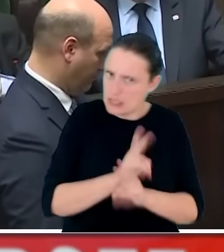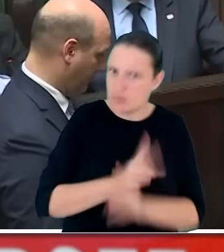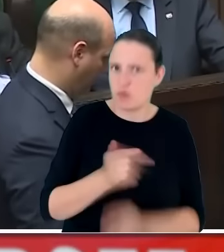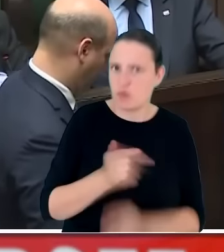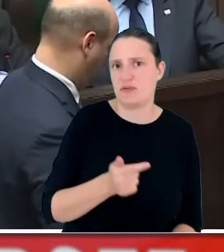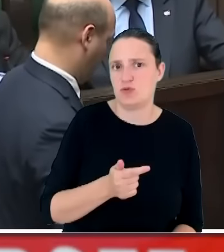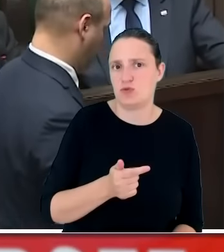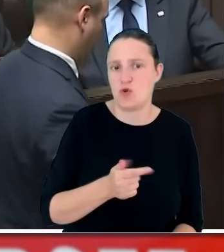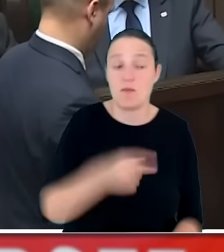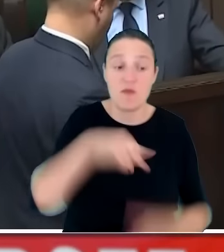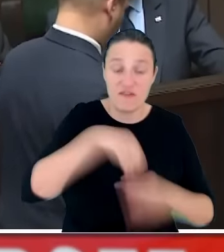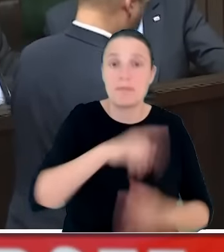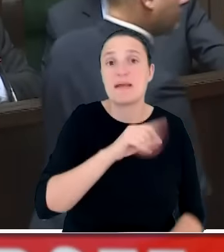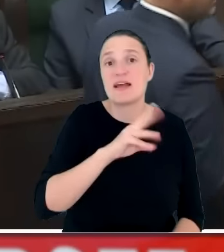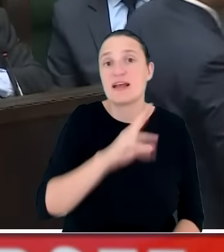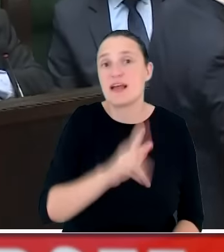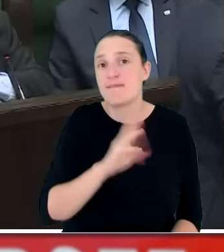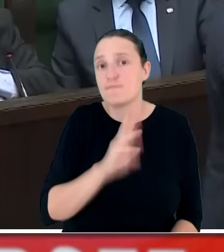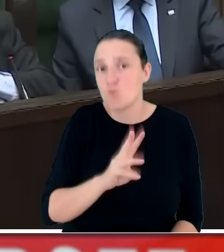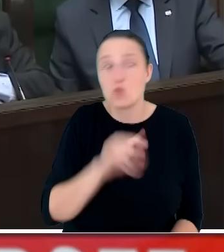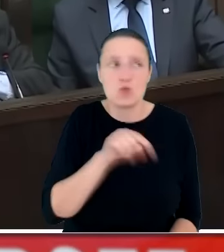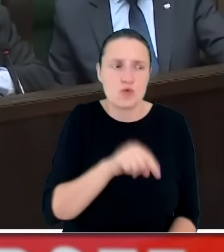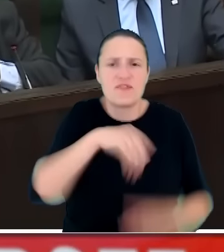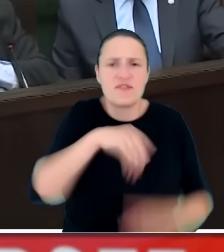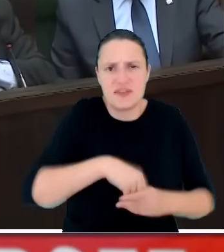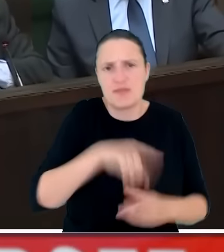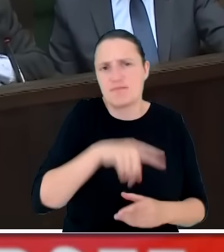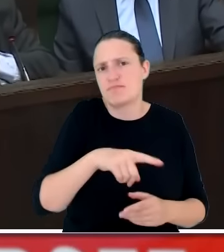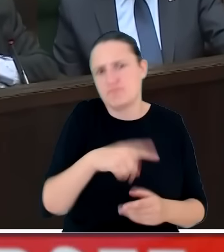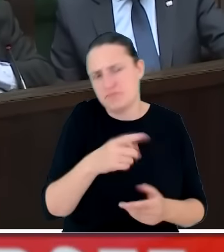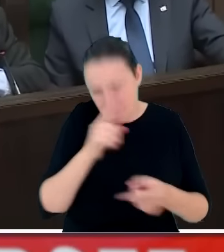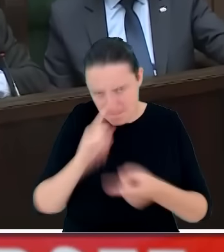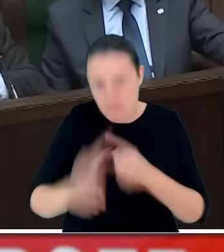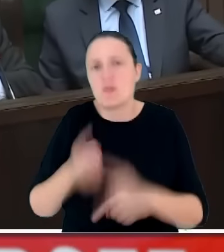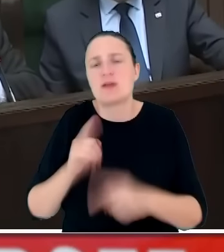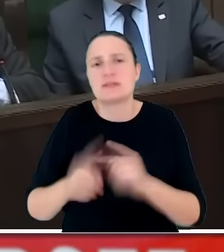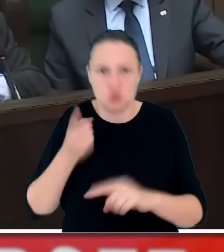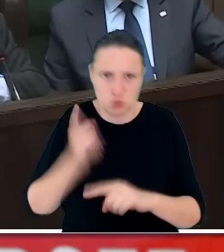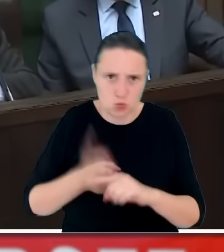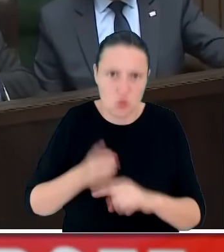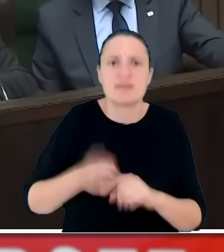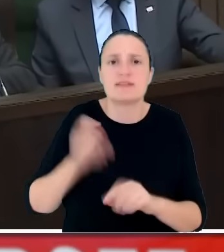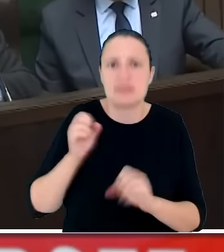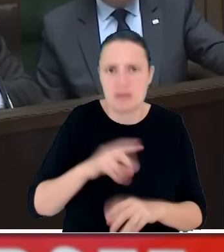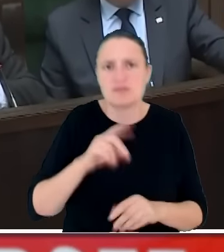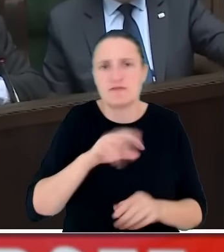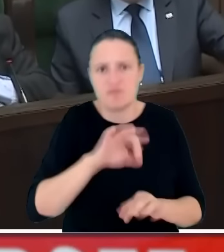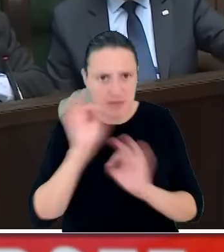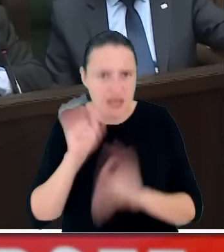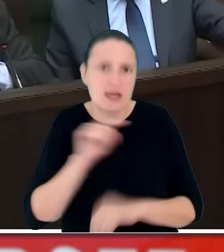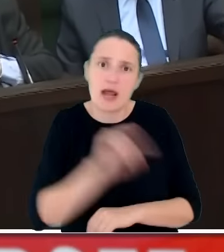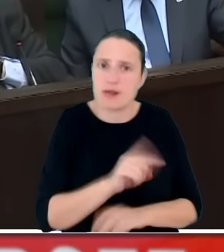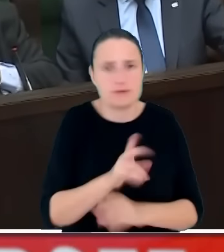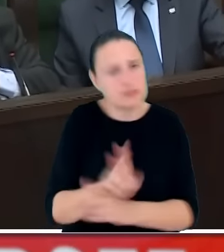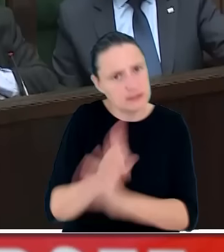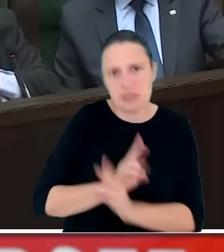bardzo różnych opcji, no wskazywanych przecież przez partie polityczne, przez Sejm. I tak było przecież od zawsze.